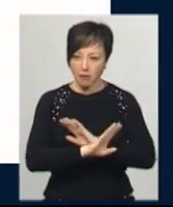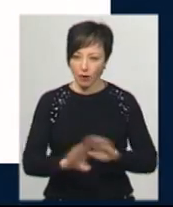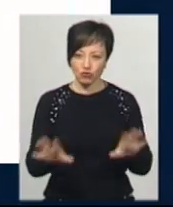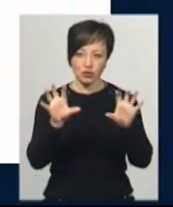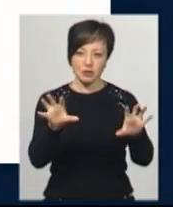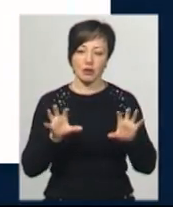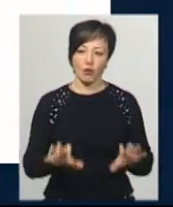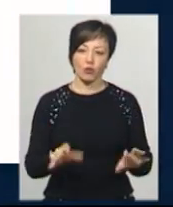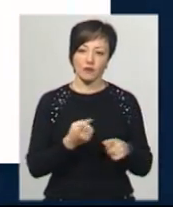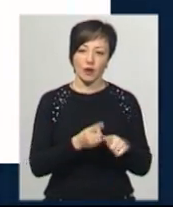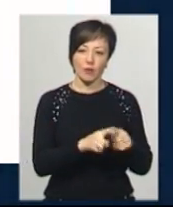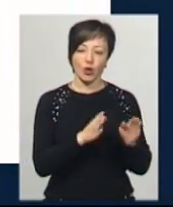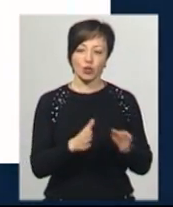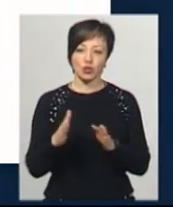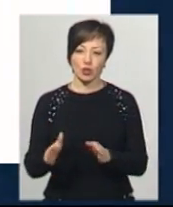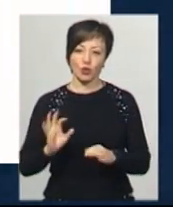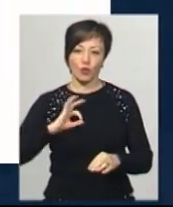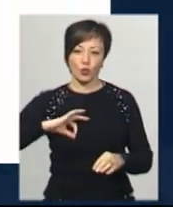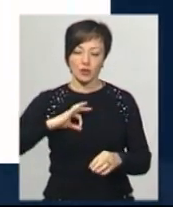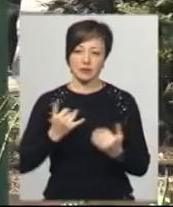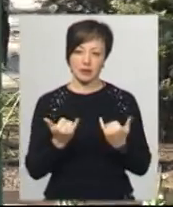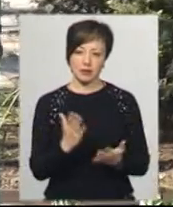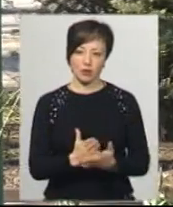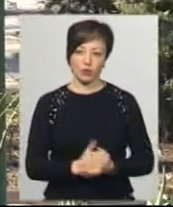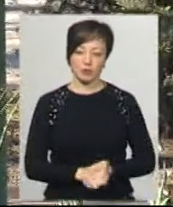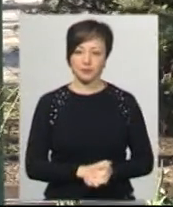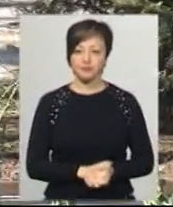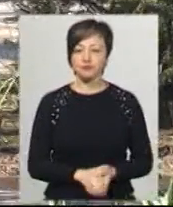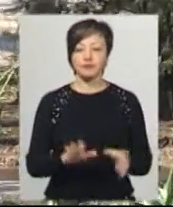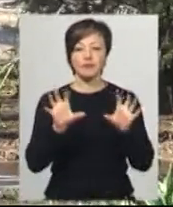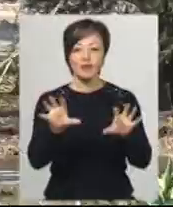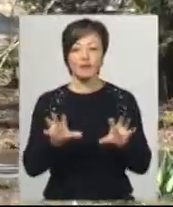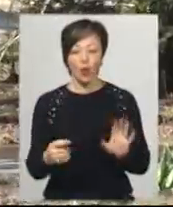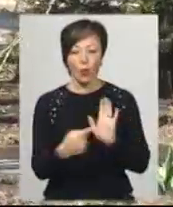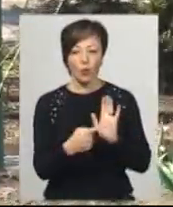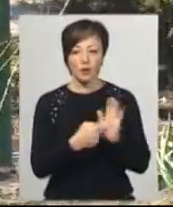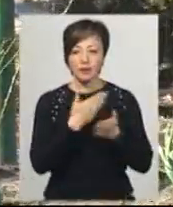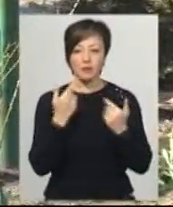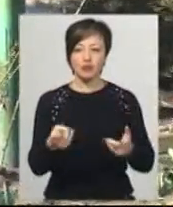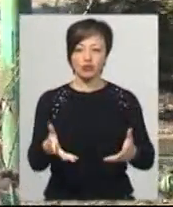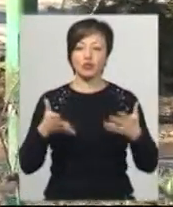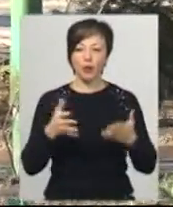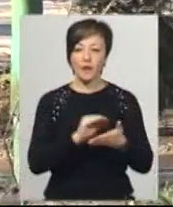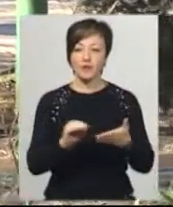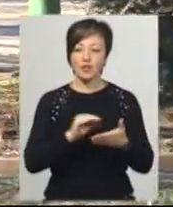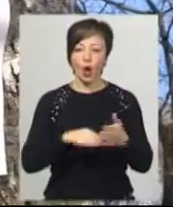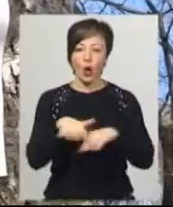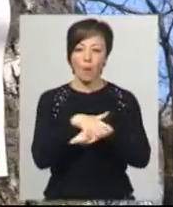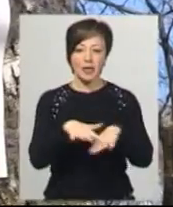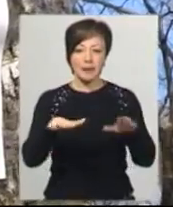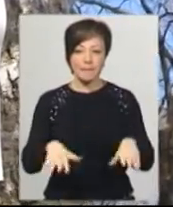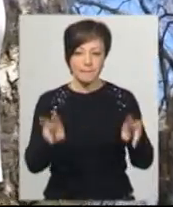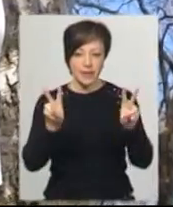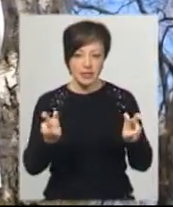в даному режимі правового стану, в якому ми зараз функціонуємо. В законі немає чітко прописаного визначення поняття «громадське місце», каже адвокат.